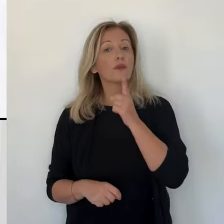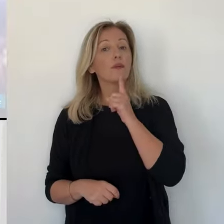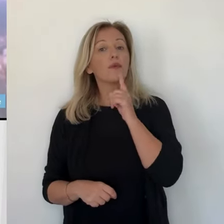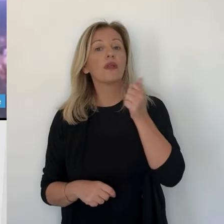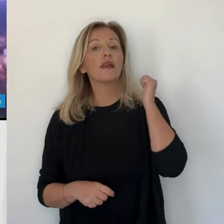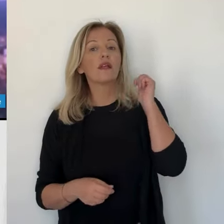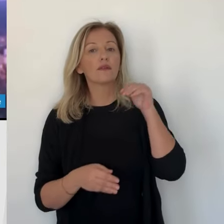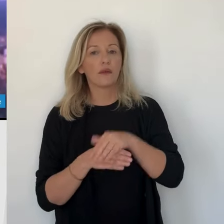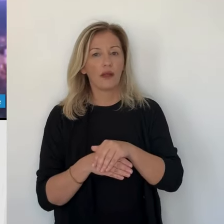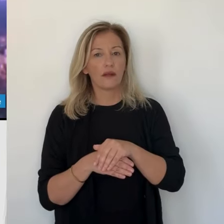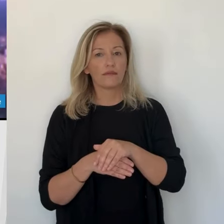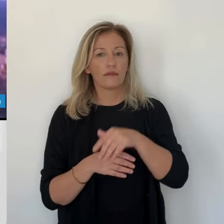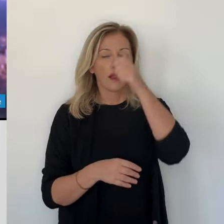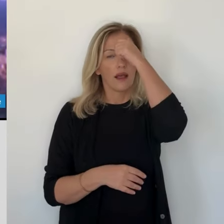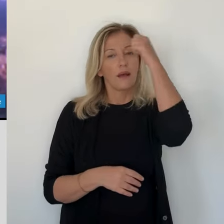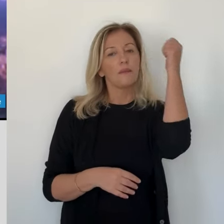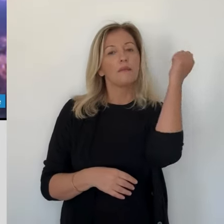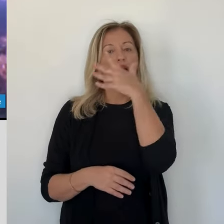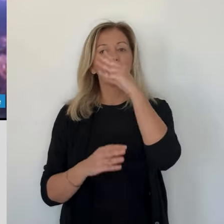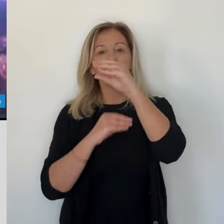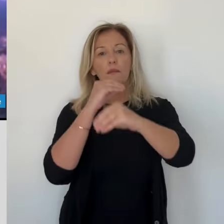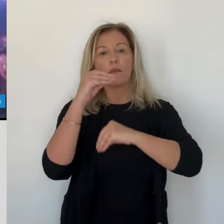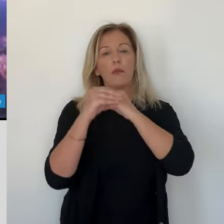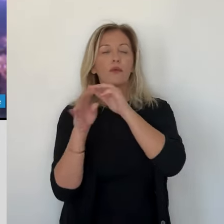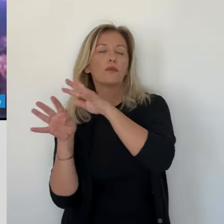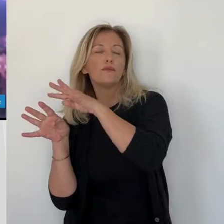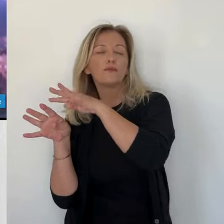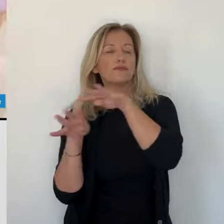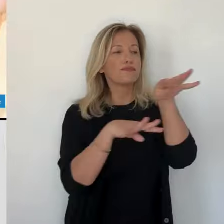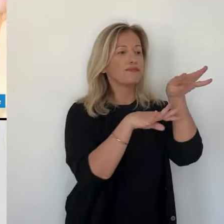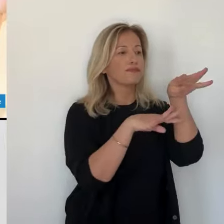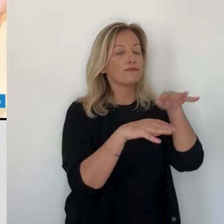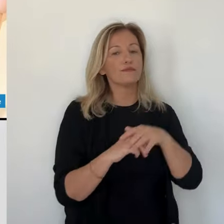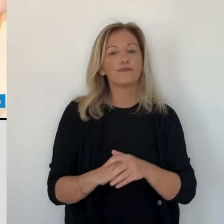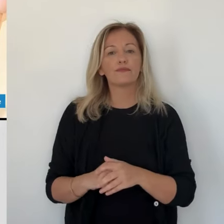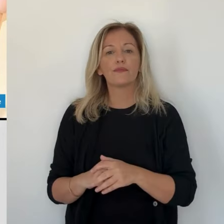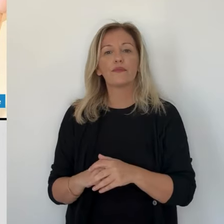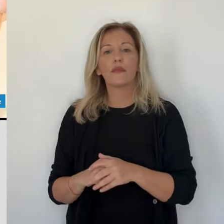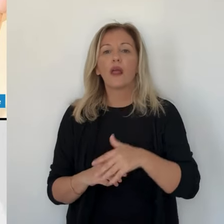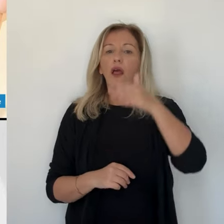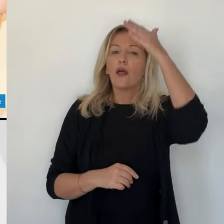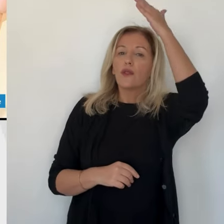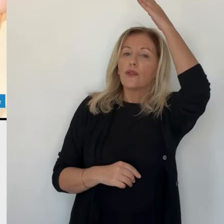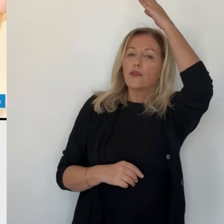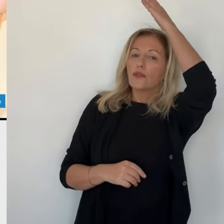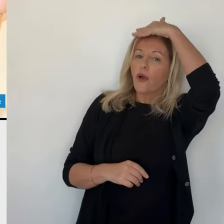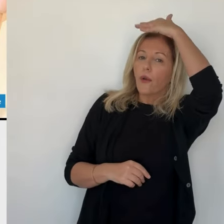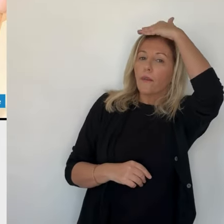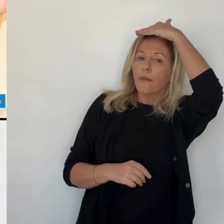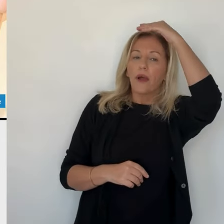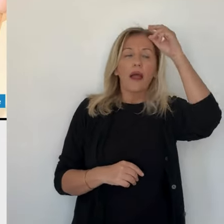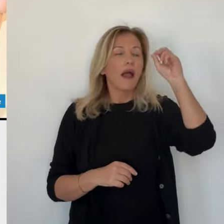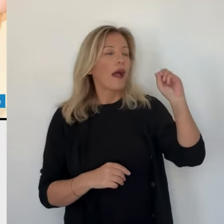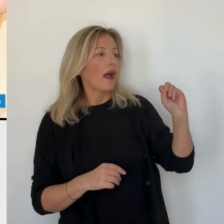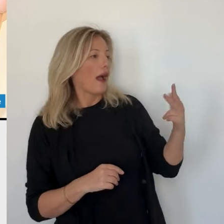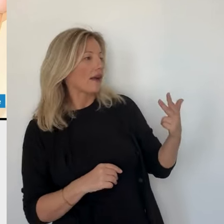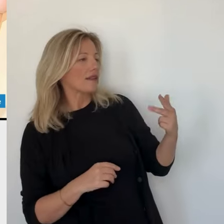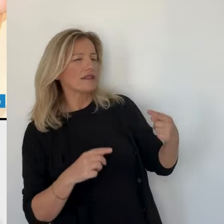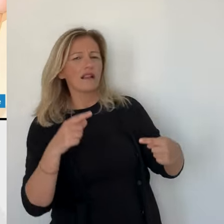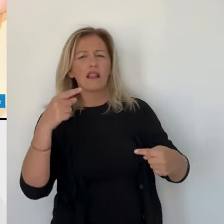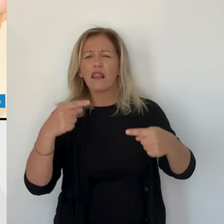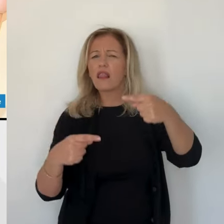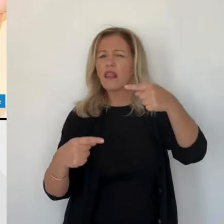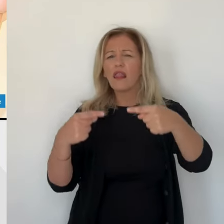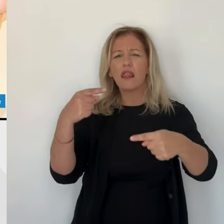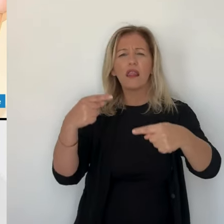Depuis hier soir, Le Monde a les yeux rivés vers les Etats-Unis. Après une course au coup d'à-coude entre Donald Trump et Kamala Harris et plusieurs